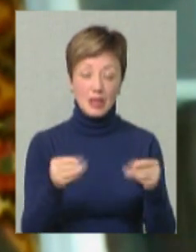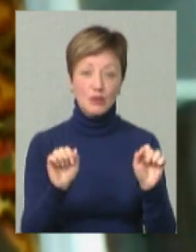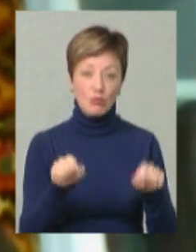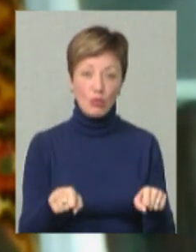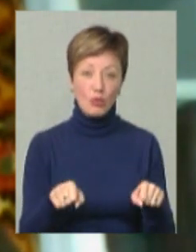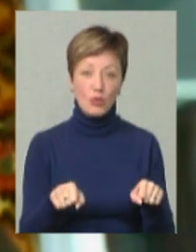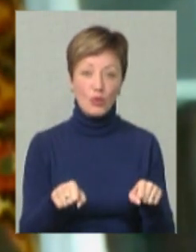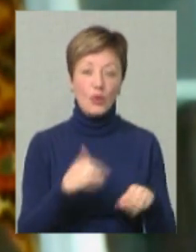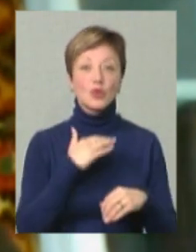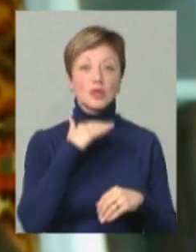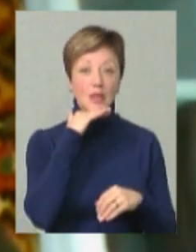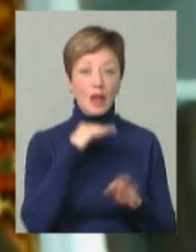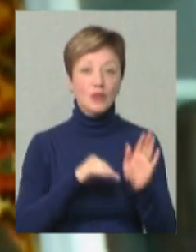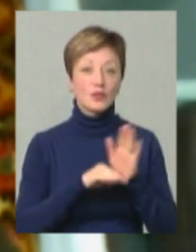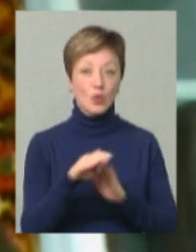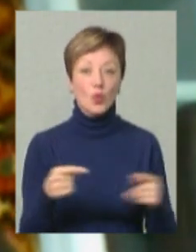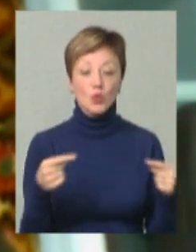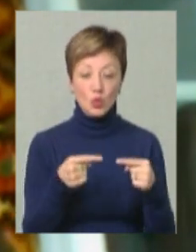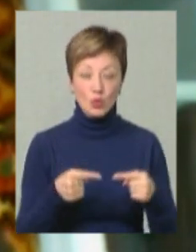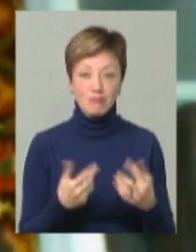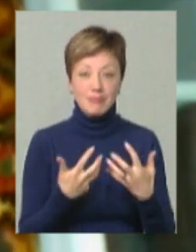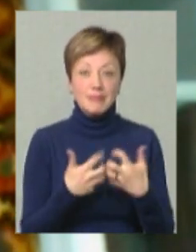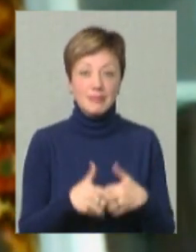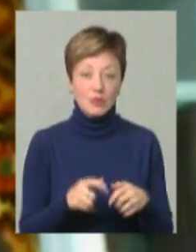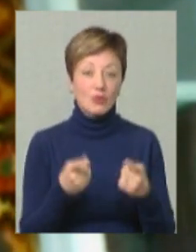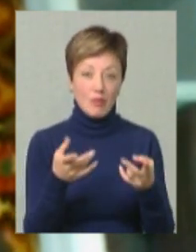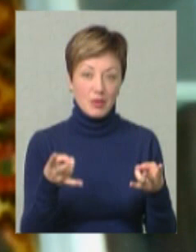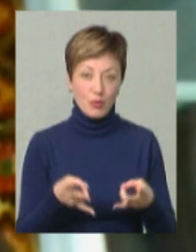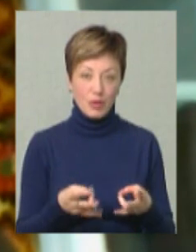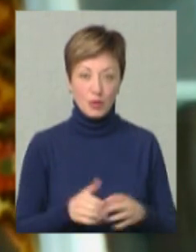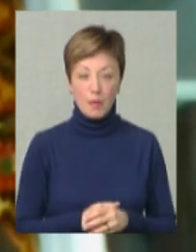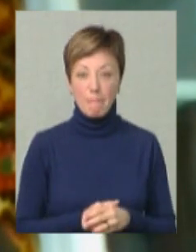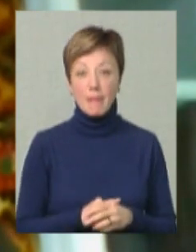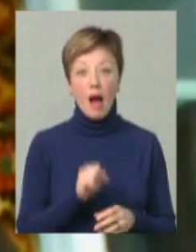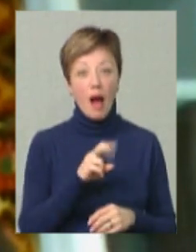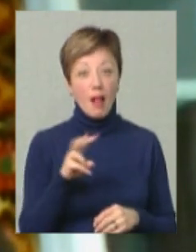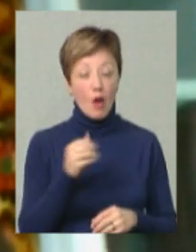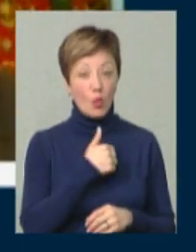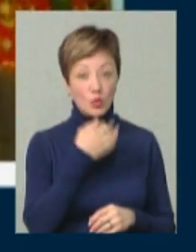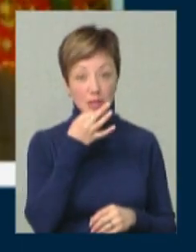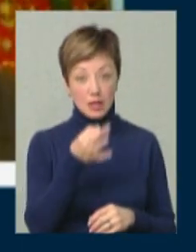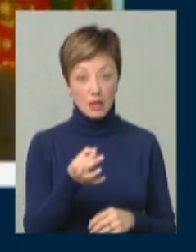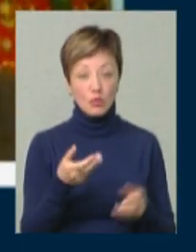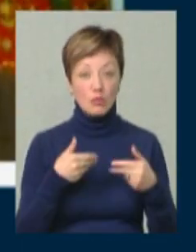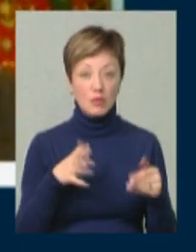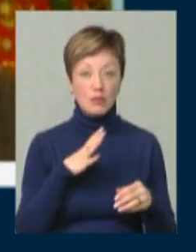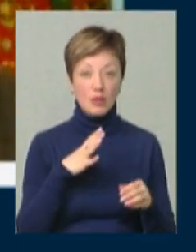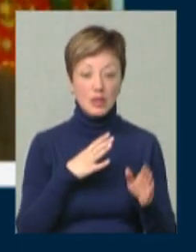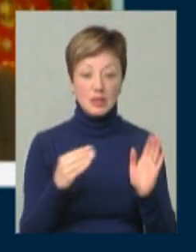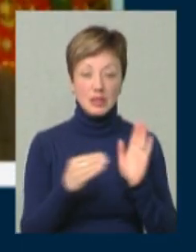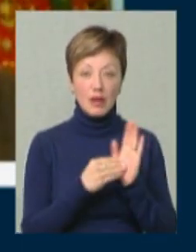з достатньо високою точністю порахувати, що вам необхідно. Але я вам хочу сказати, що ми ставили там